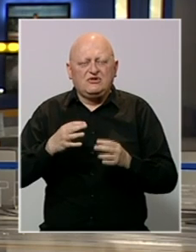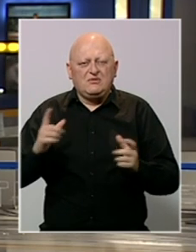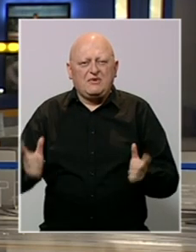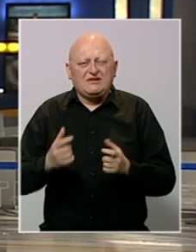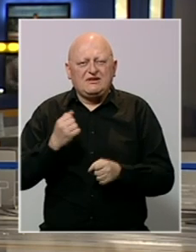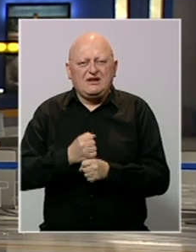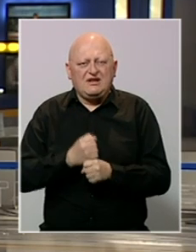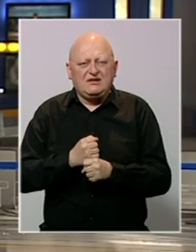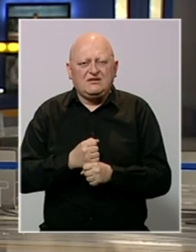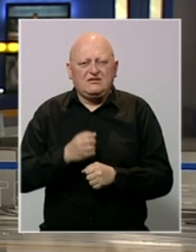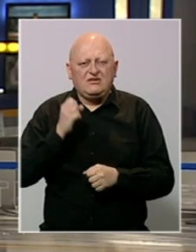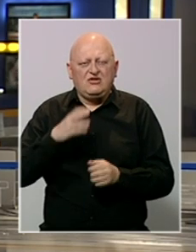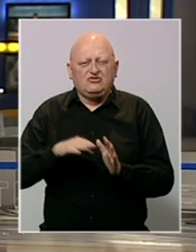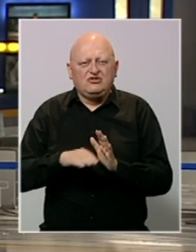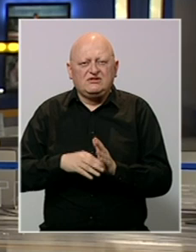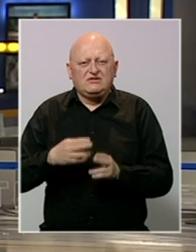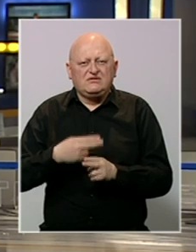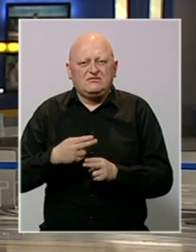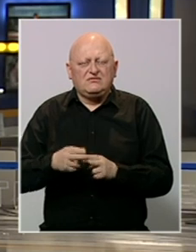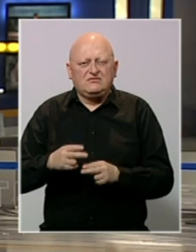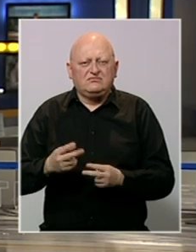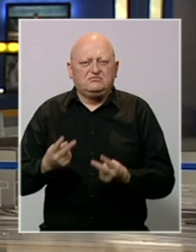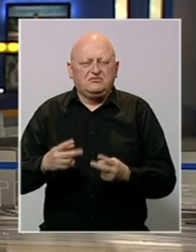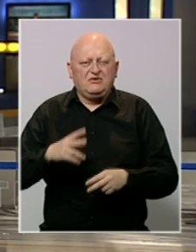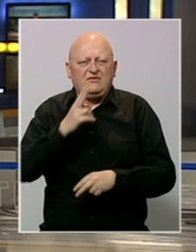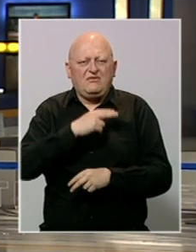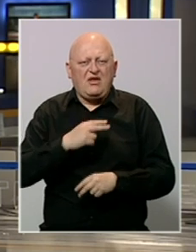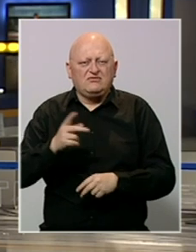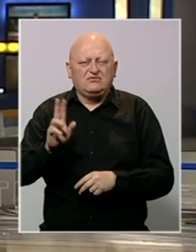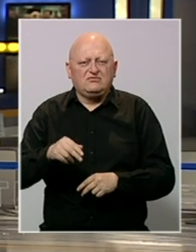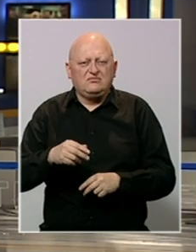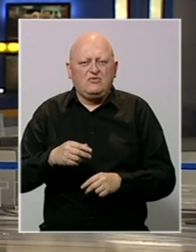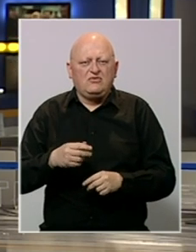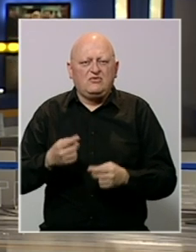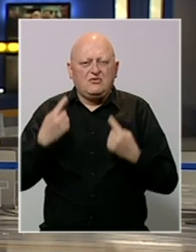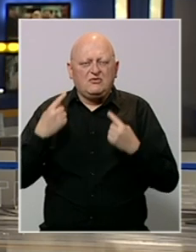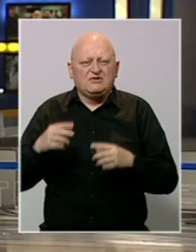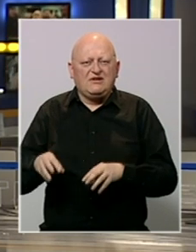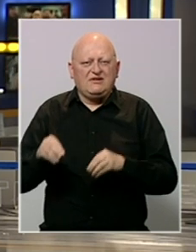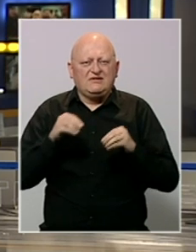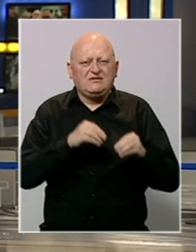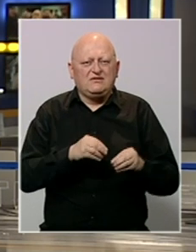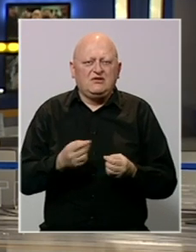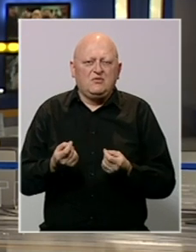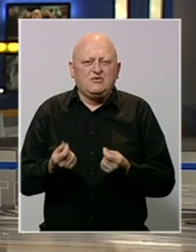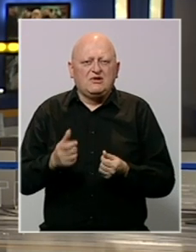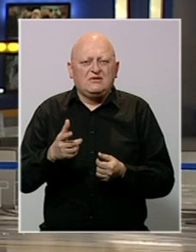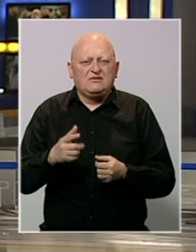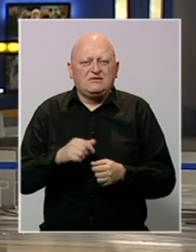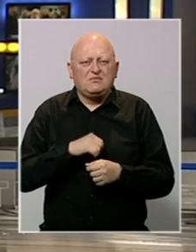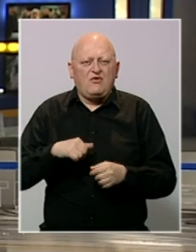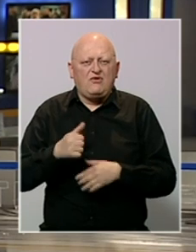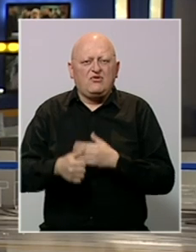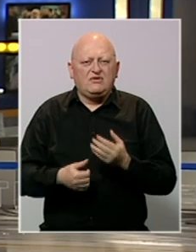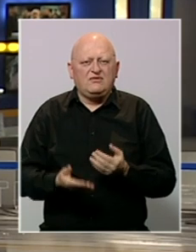praznika rada. Loša zakonska rješenja i pasivnost vlasti za posljedicu mogu imati još masovnija iseljavanja. Procine su da